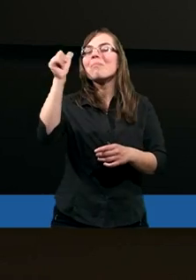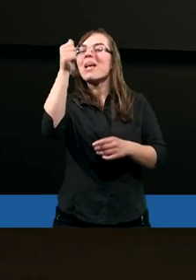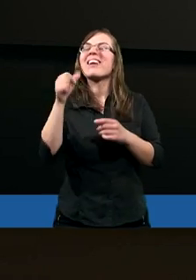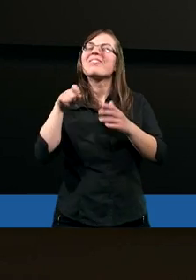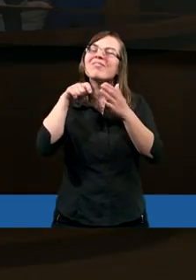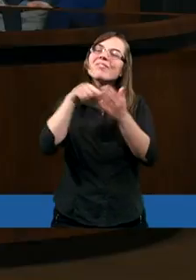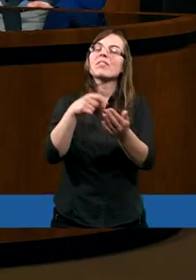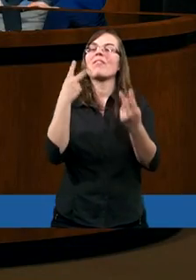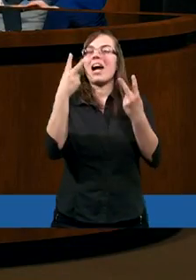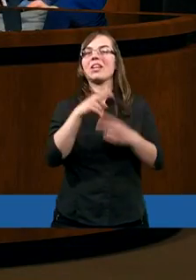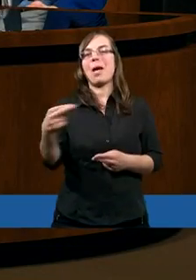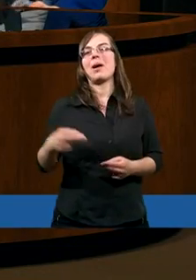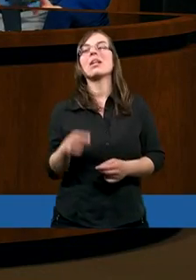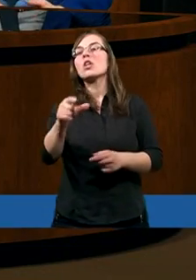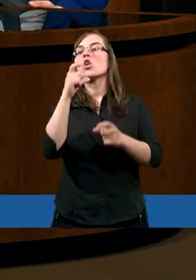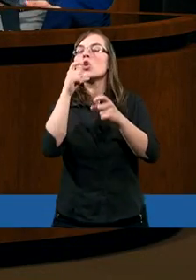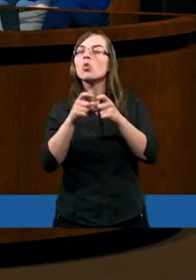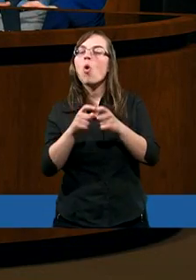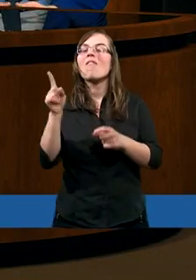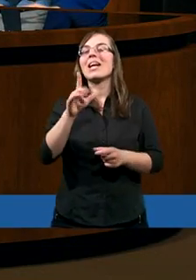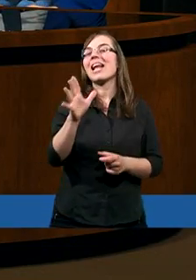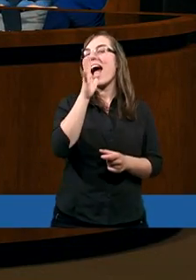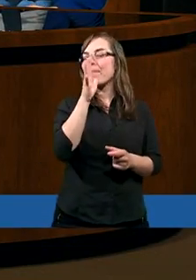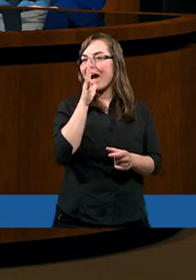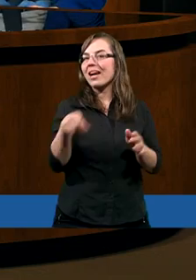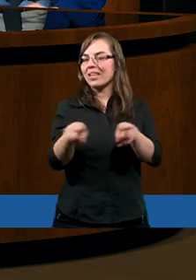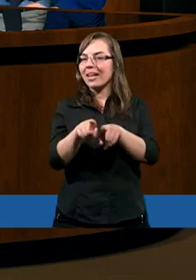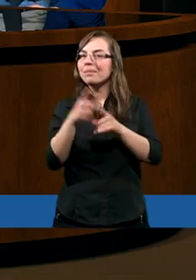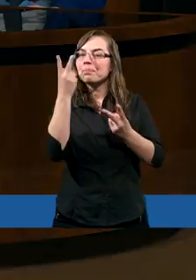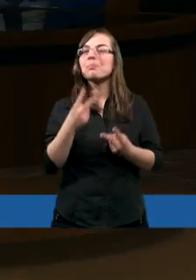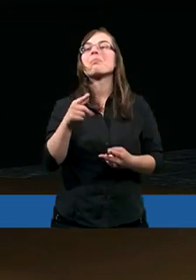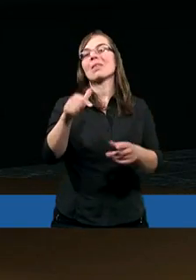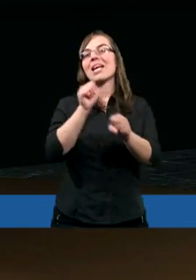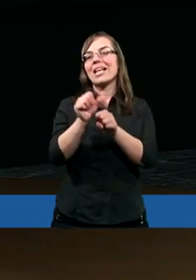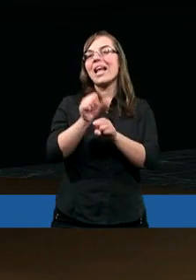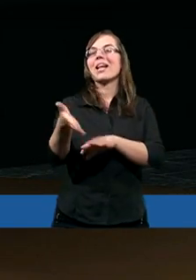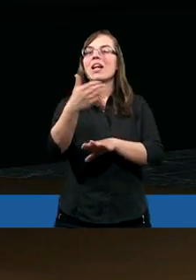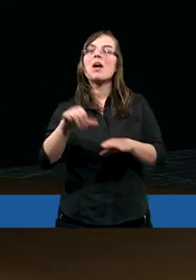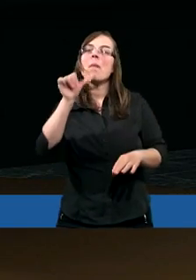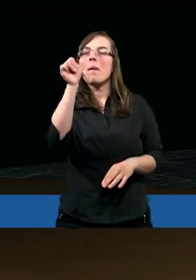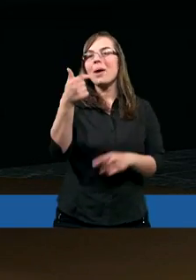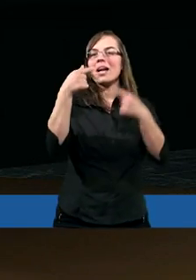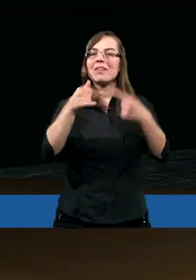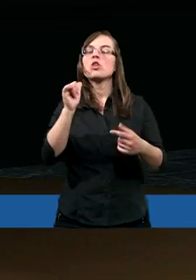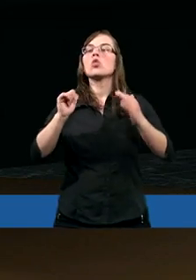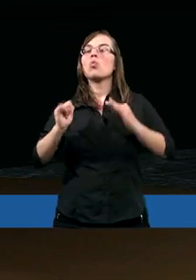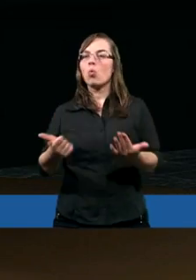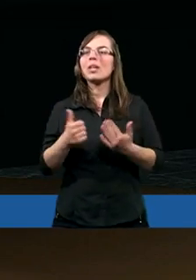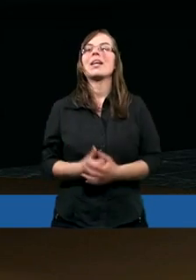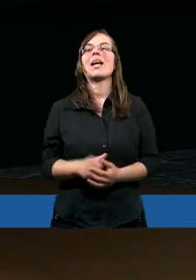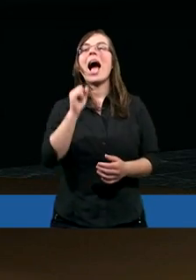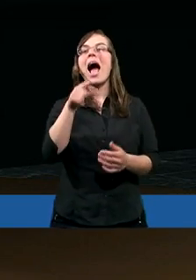tutaj chciałabym zacytować słowa z listu do hebrajczyków. Jedenasty rozdział, pierwszy wiersz i szósty.